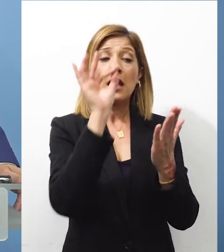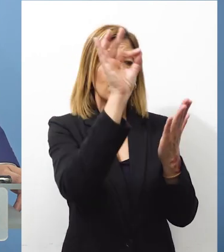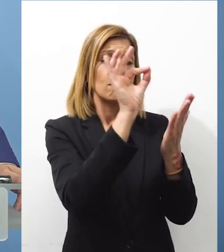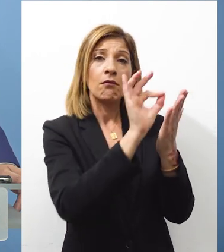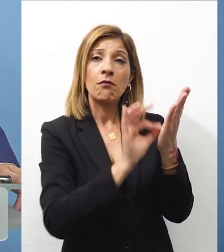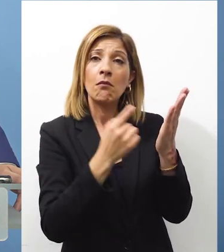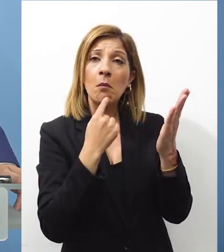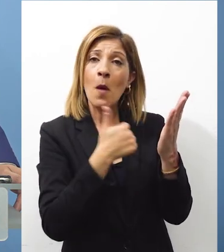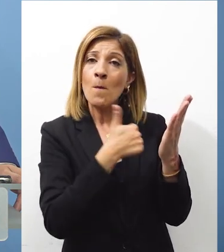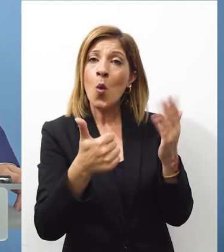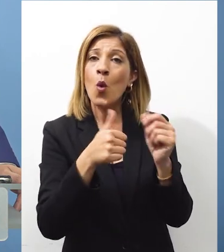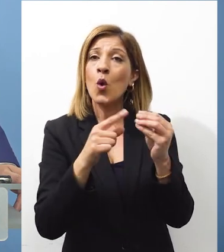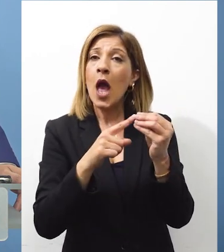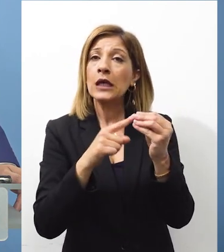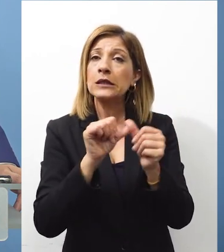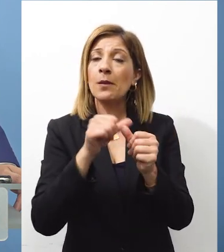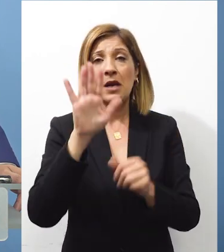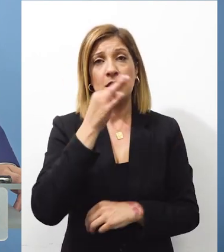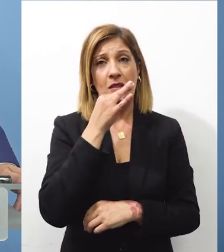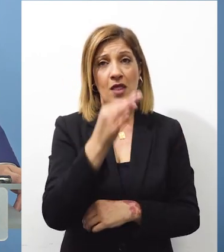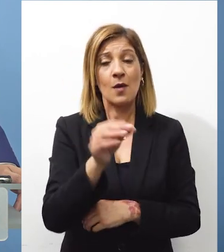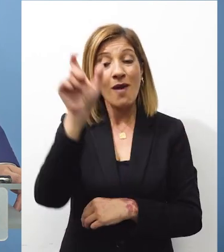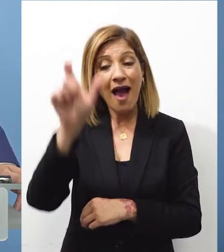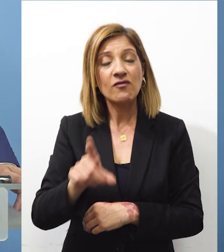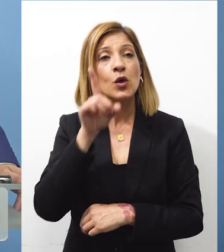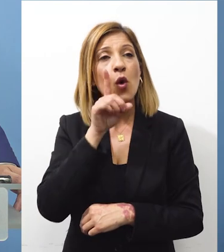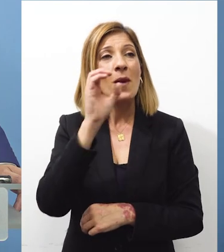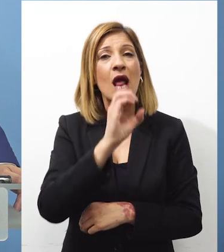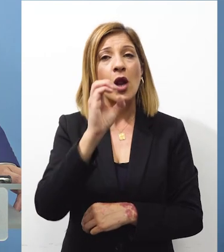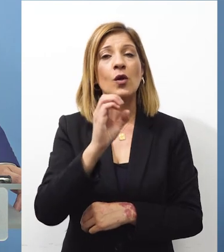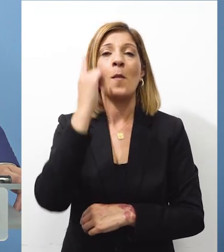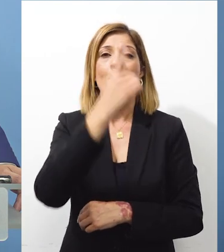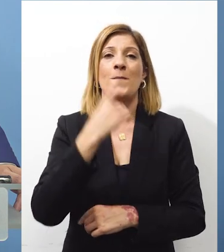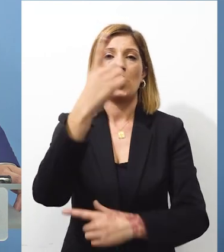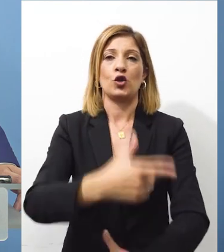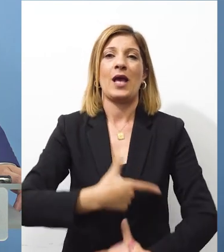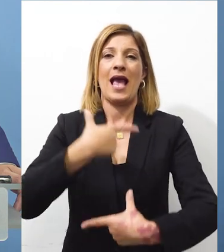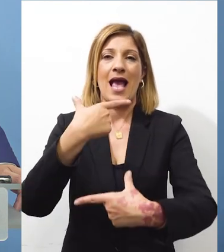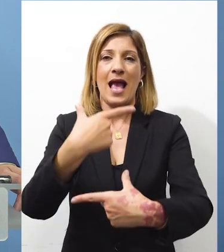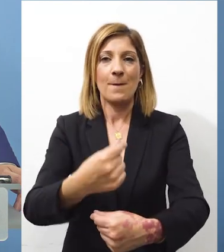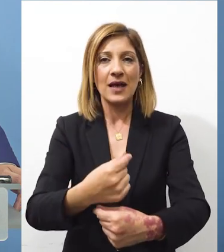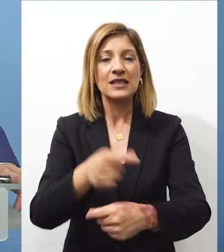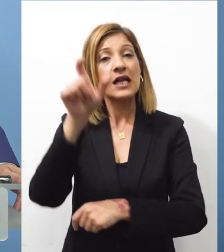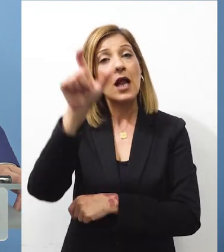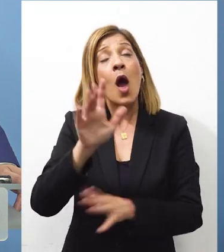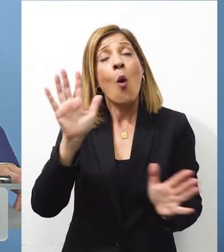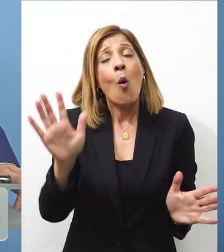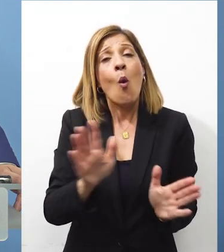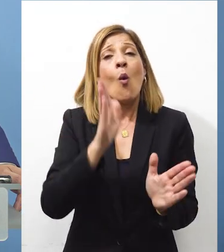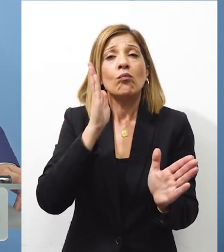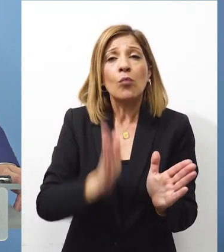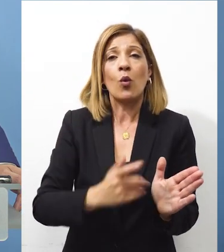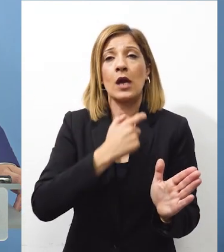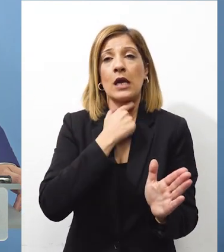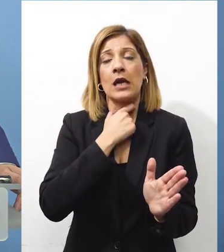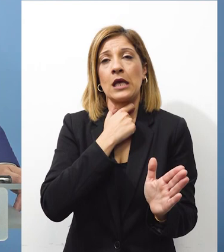εντολής της κυρίας Ολγκίν η κυρία Ολγκίν είναι η προσωπική απεσταλμένη του Γενικού Γραμματέα των ΗΕ για όσο διάστημα κρίνει ο ίδιος ό,τι